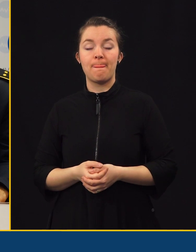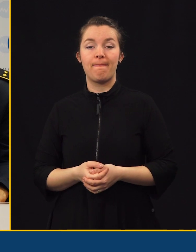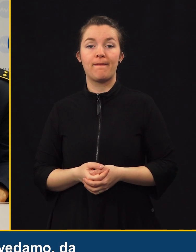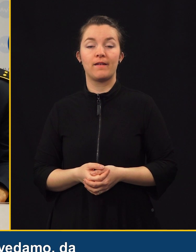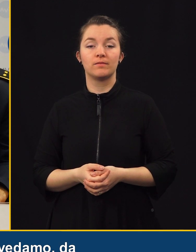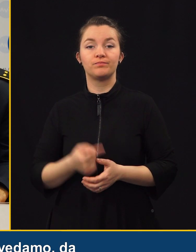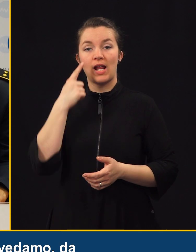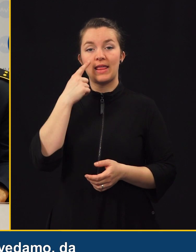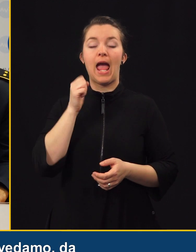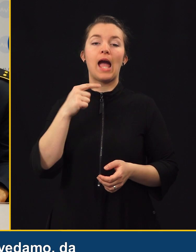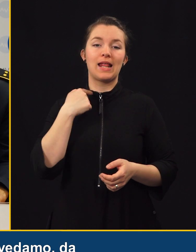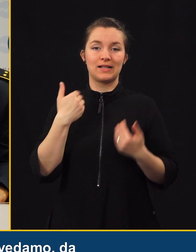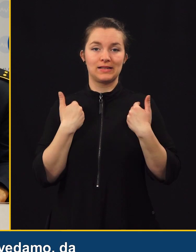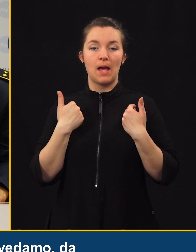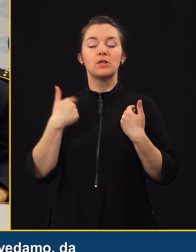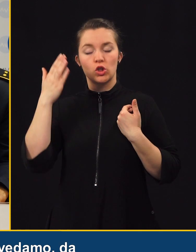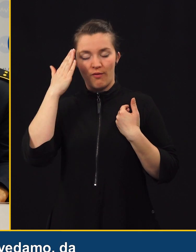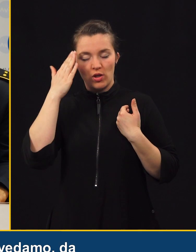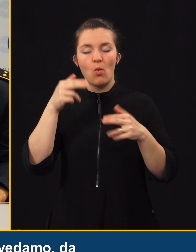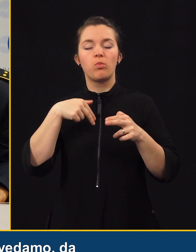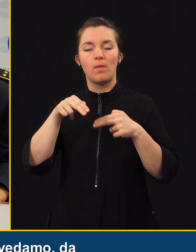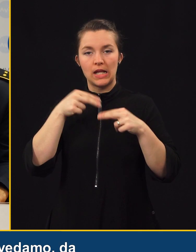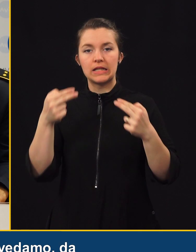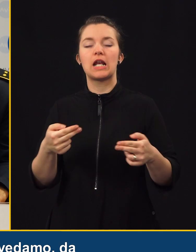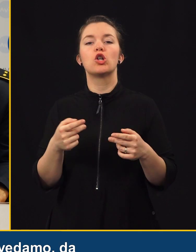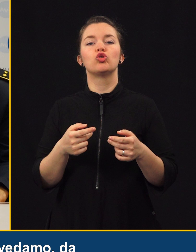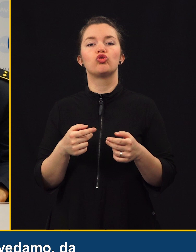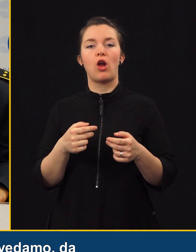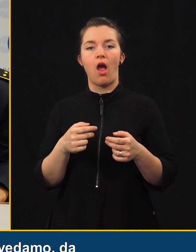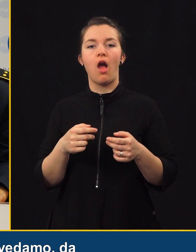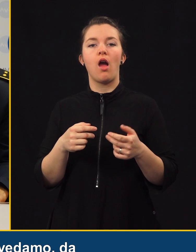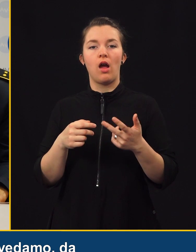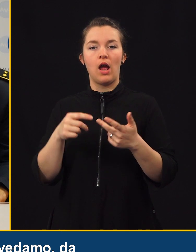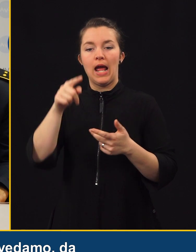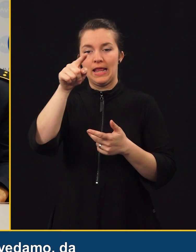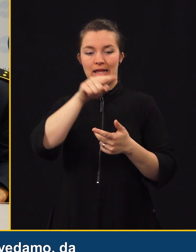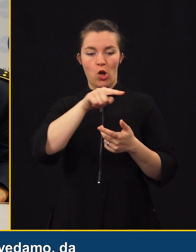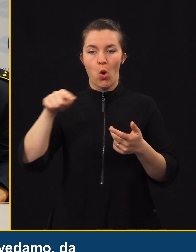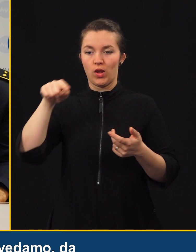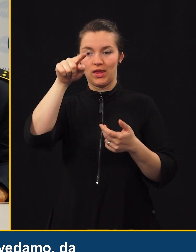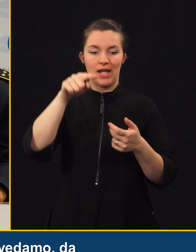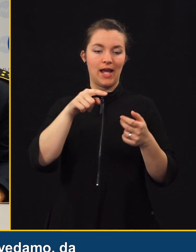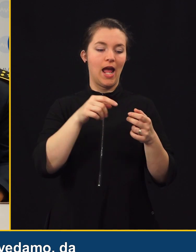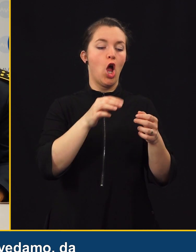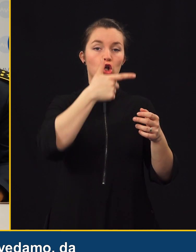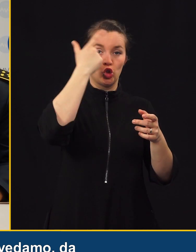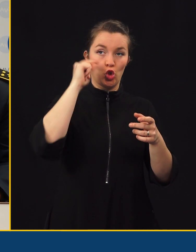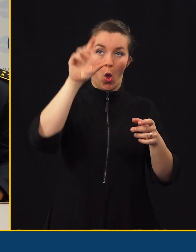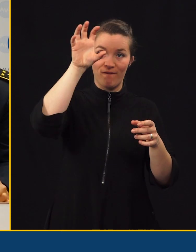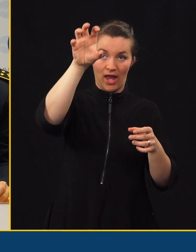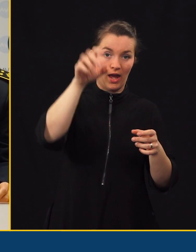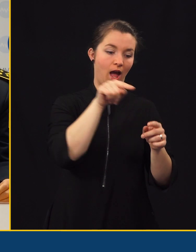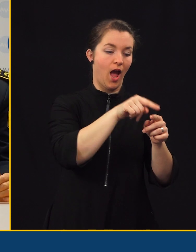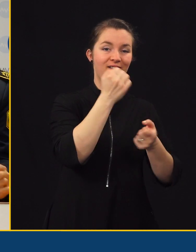Ja, zdaj, kar se agencije tiče, seveda se mi zavedamo, da prometne nesreče nastane v trikotniku človek vozilo cesta,